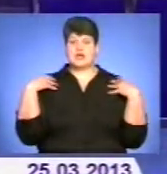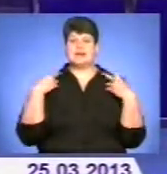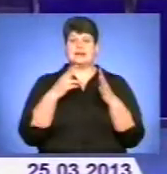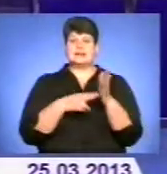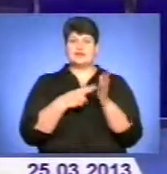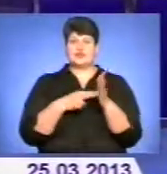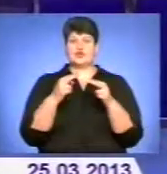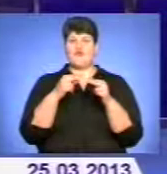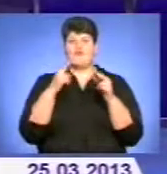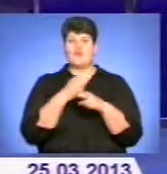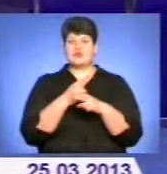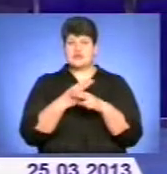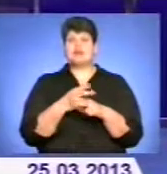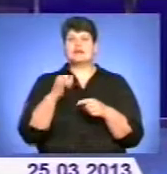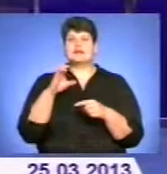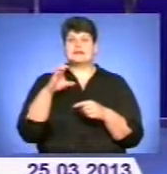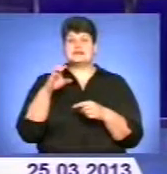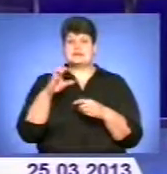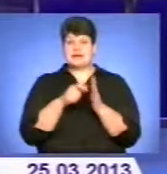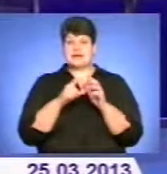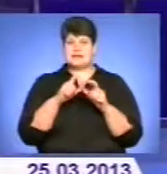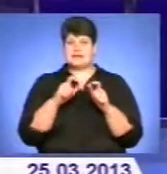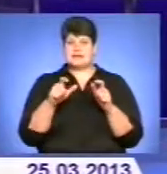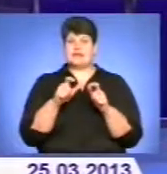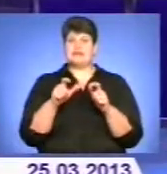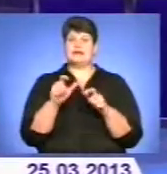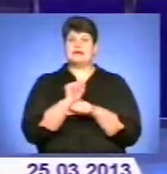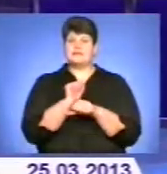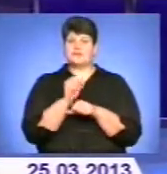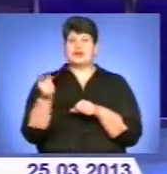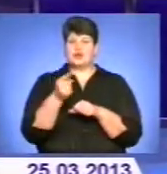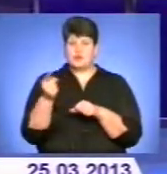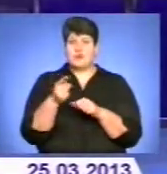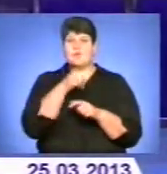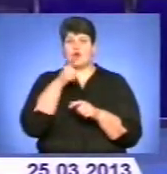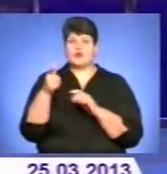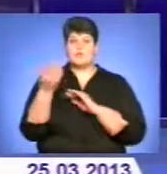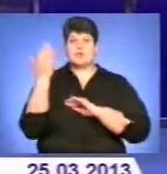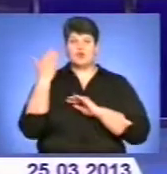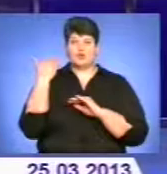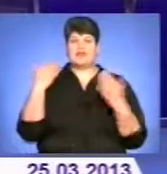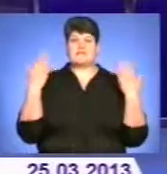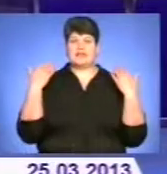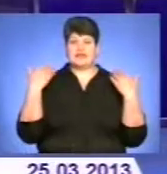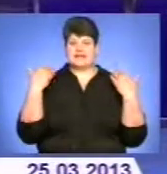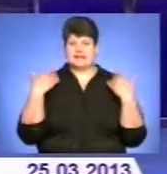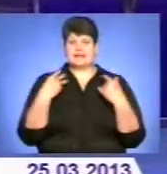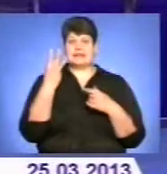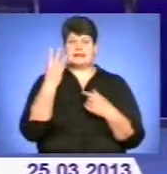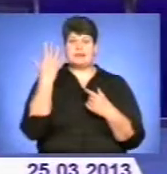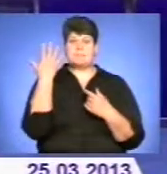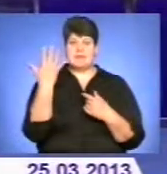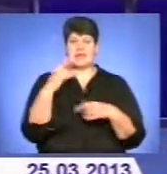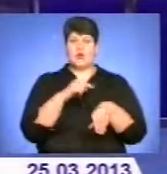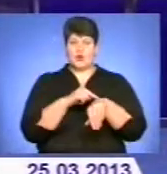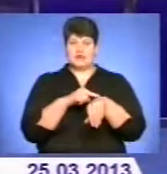вокзалу станції Тернопіль Михайло Жуков. Хоча, його словами, протягом минулих вихідних під час сильних снігопадів на 3-5 годин